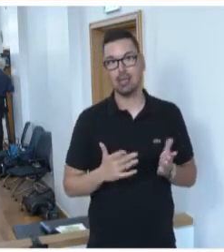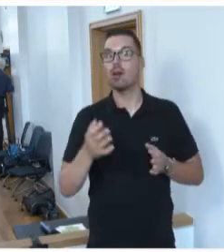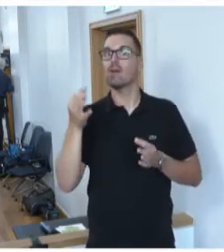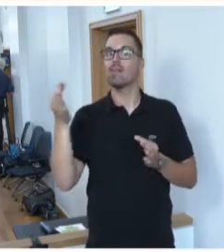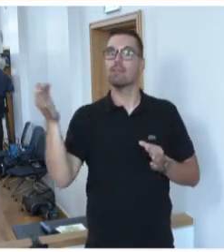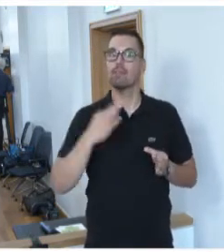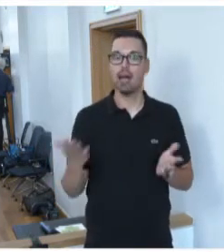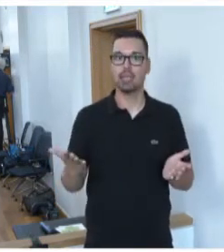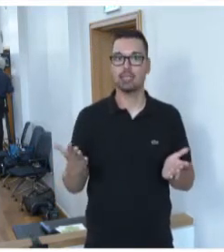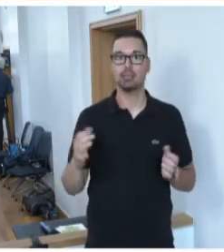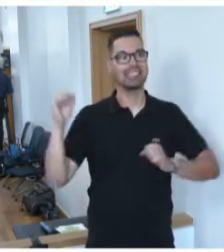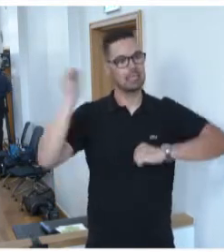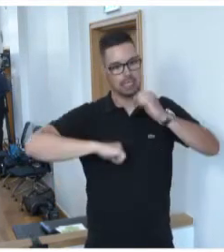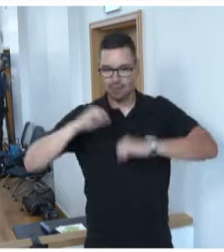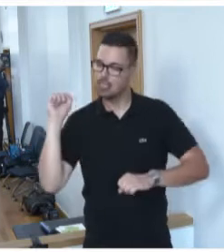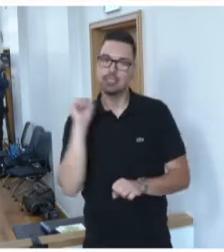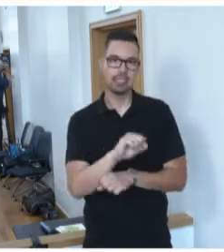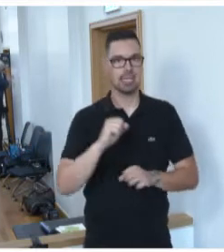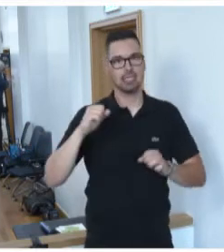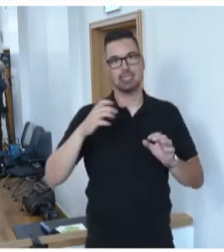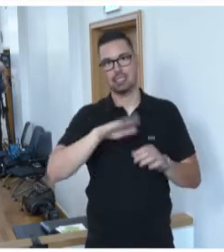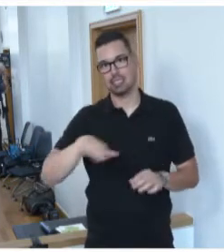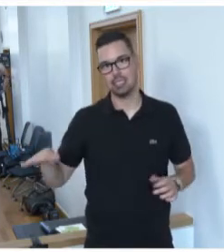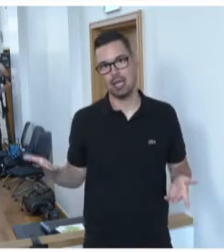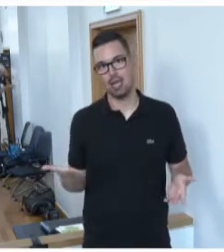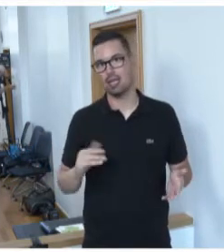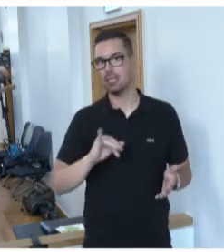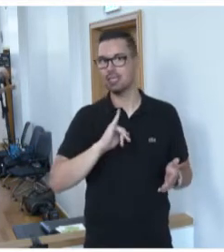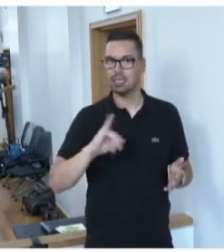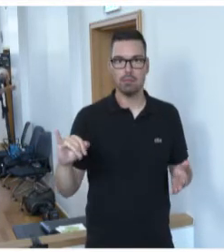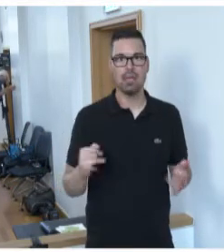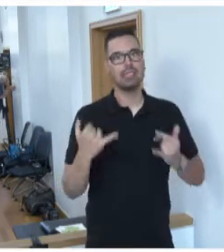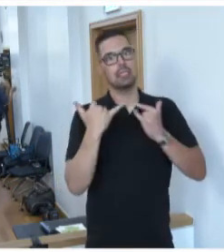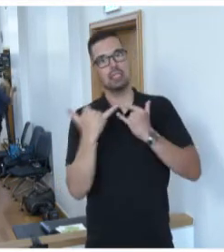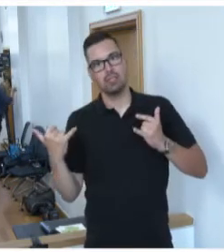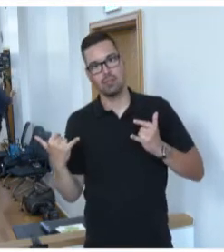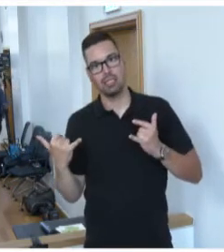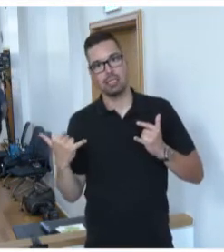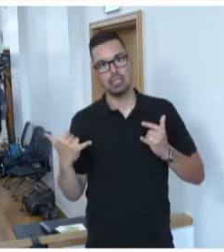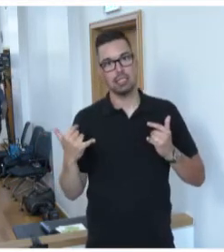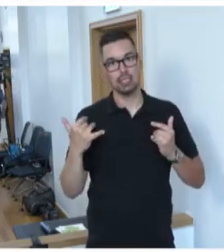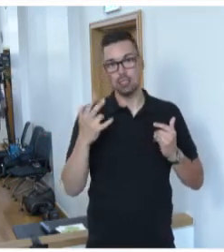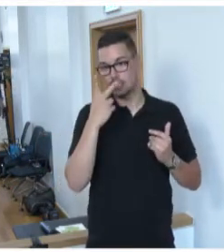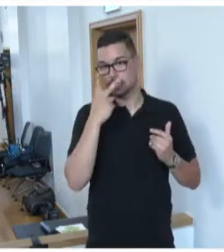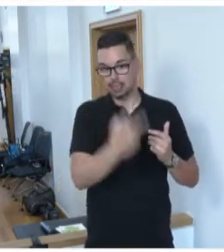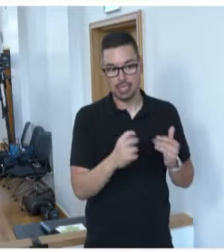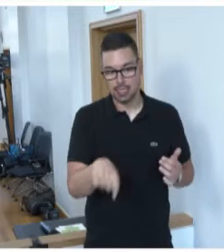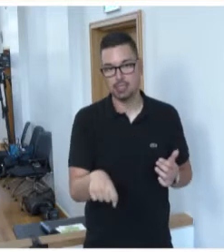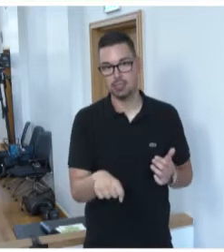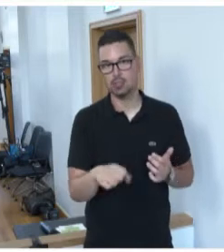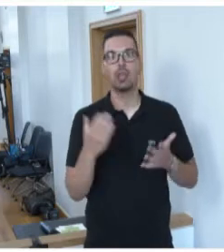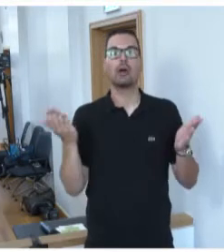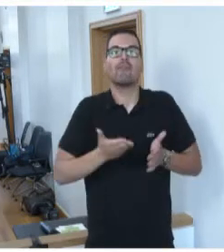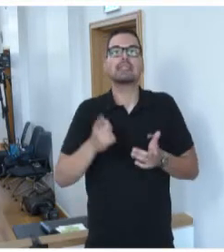bei Gewalt gegen Kindern ist immer, wie können wir sie entdecken und was muss